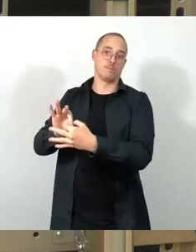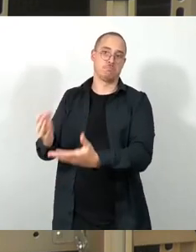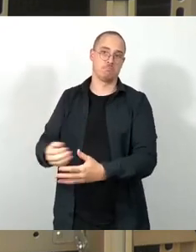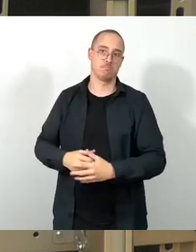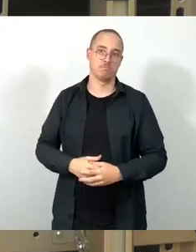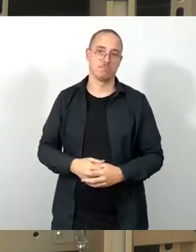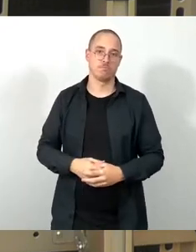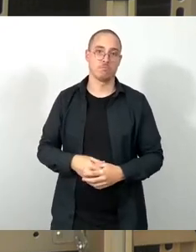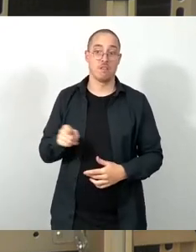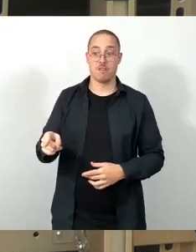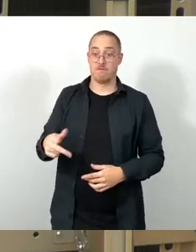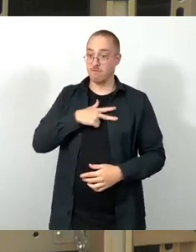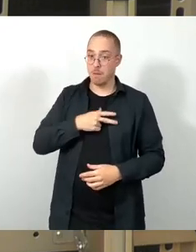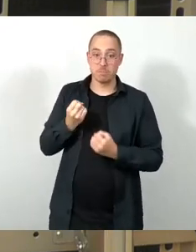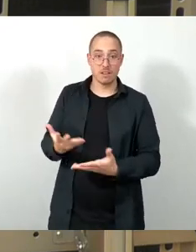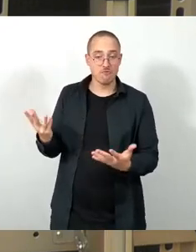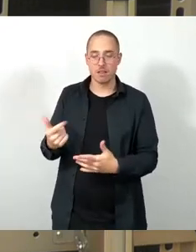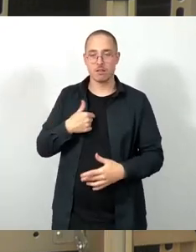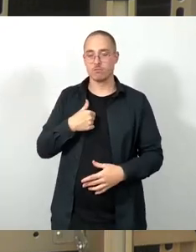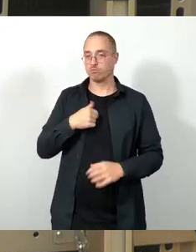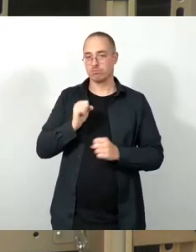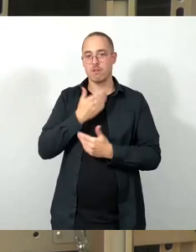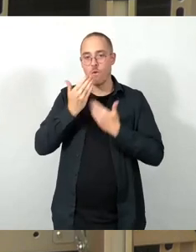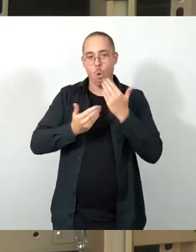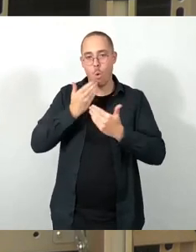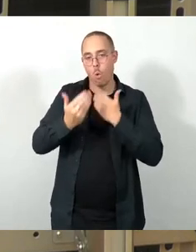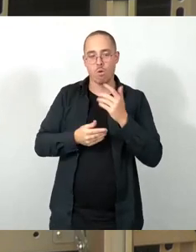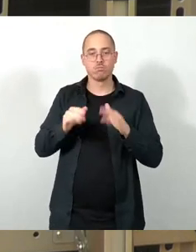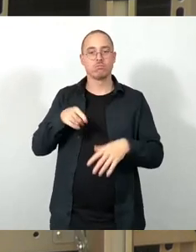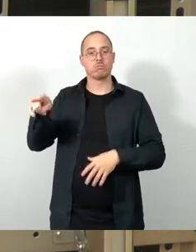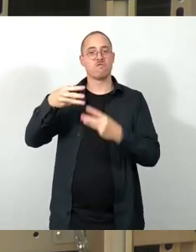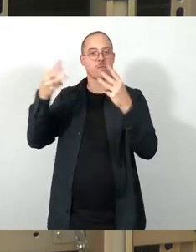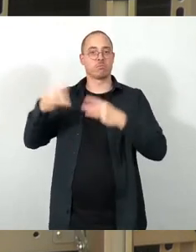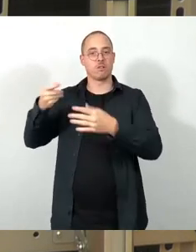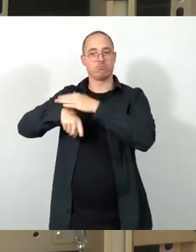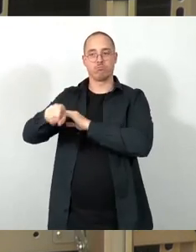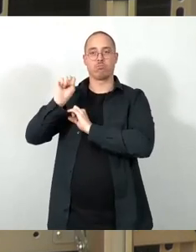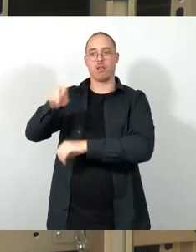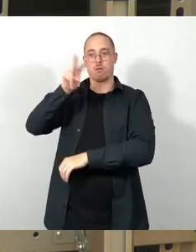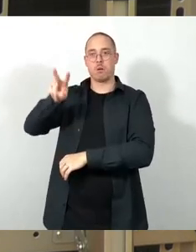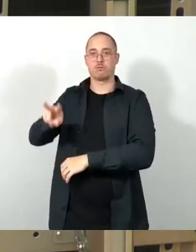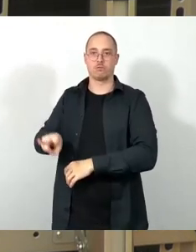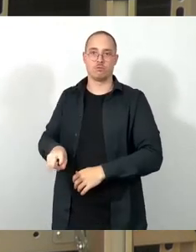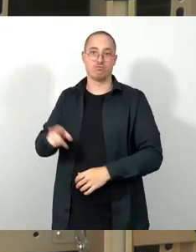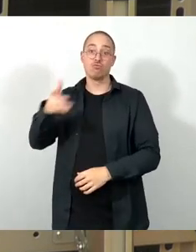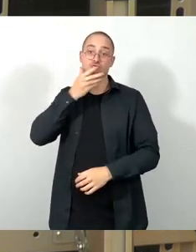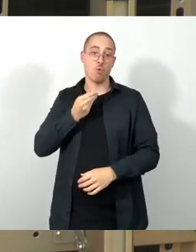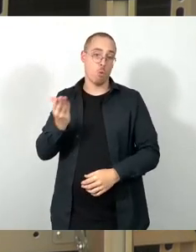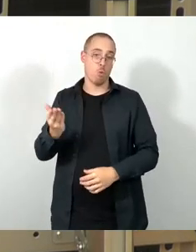wunderbar auf der Webseite lesen. Das ist sehr gut aufgeführt. Akazienhof Grunau.